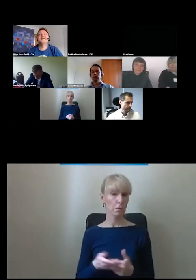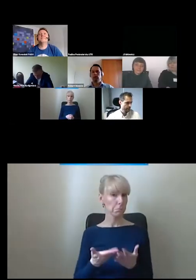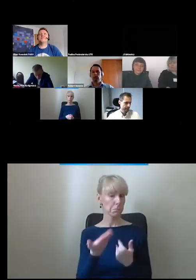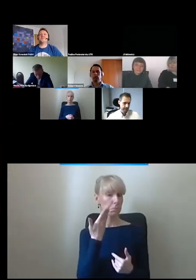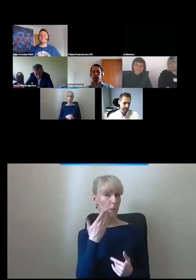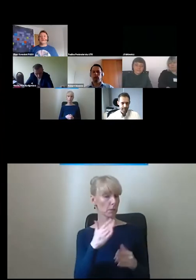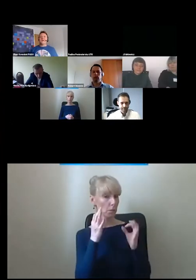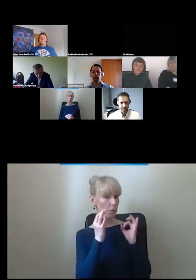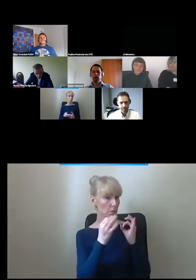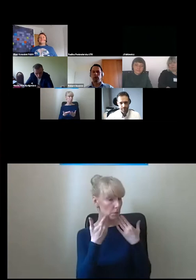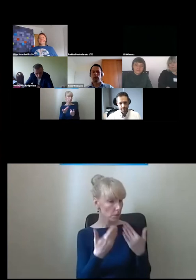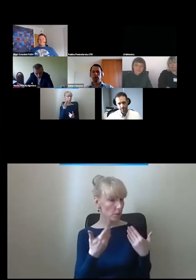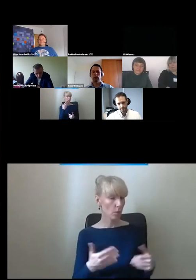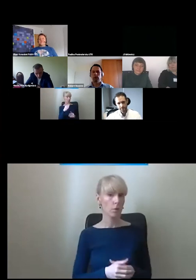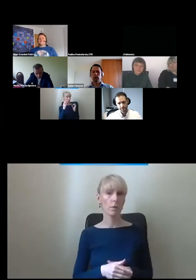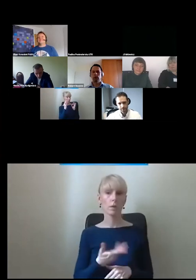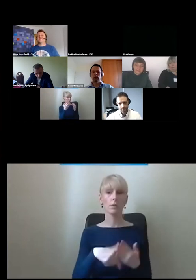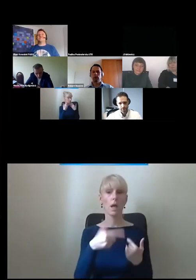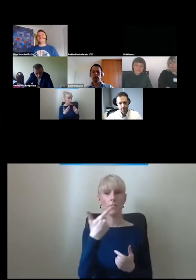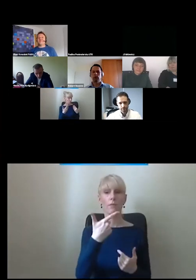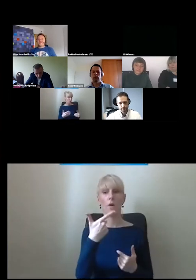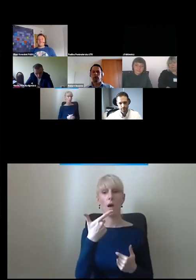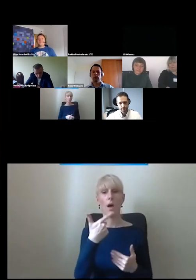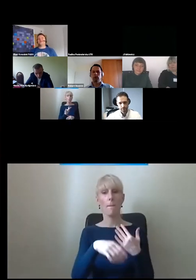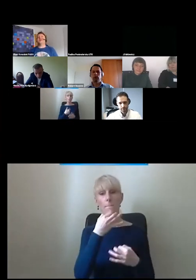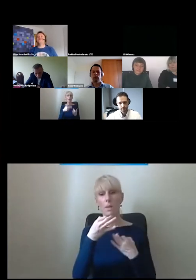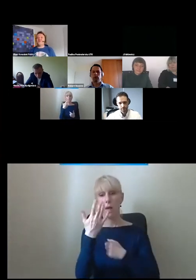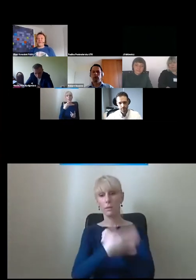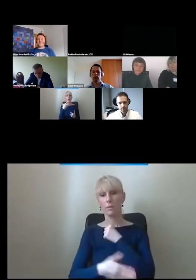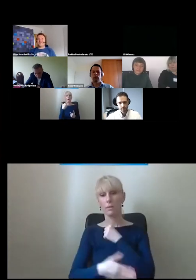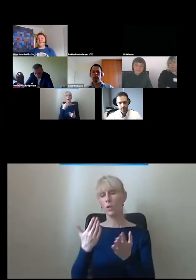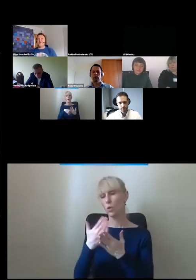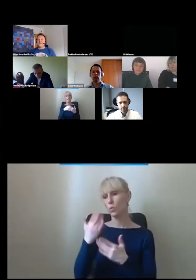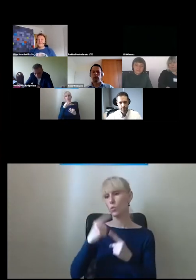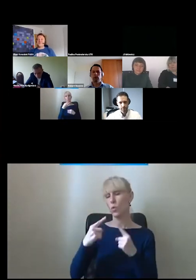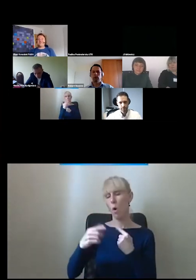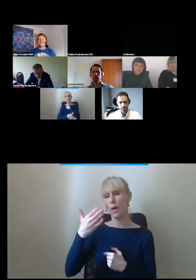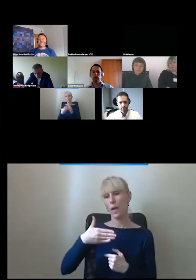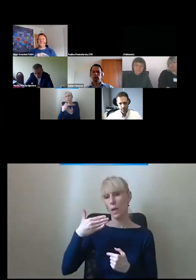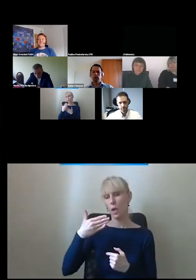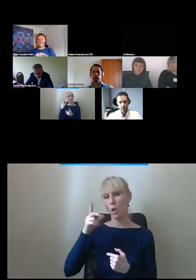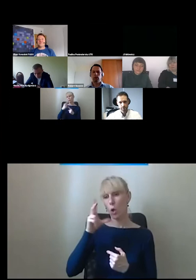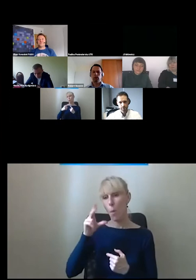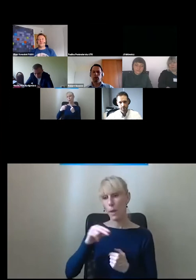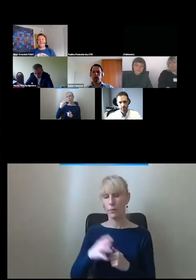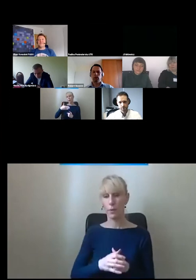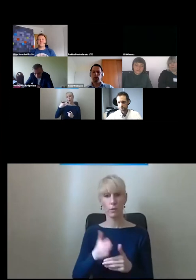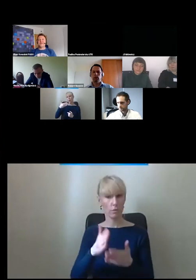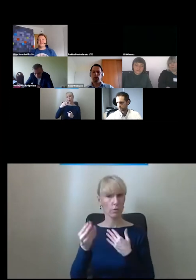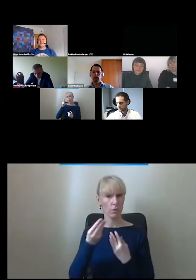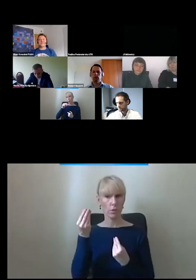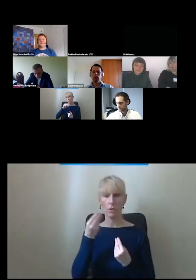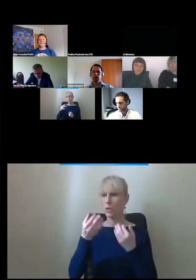Okej. Bardzo dziękuję. Właściwie te dwa ostatnie pytania już trochę jako tak komentarz potraktuję.